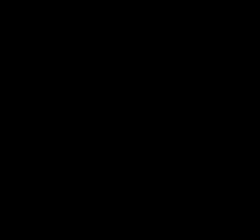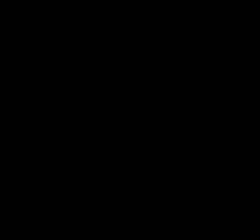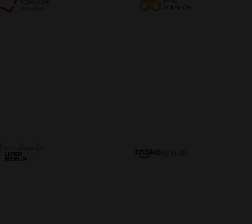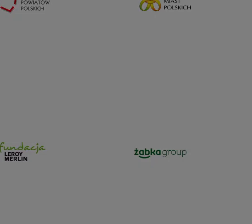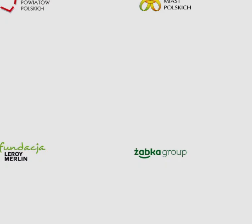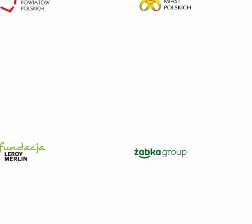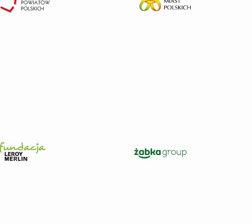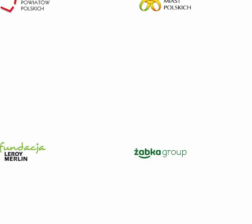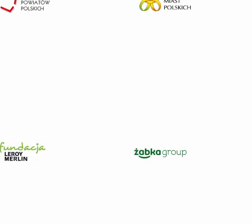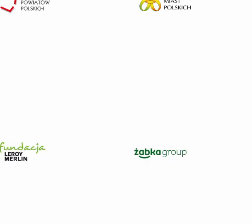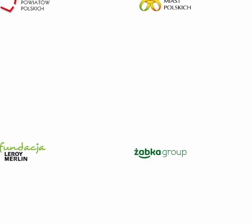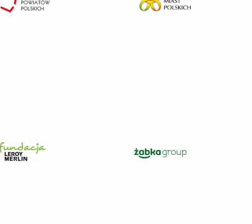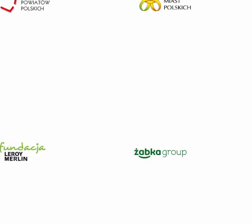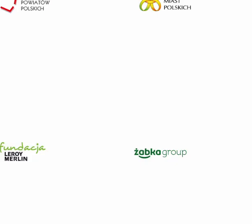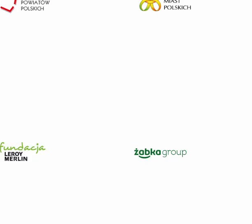Dziękuję.